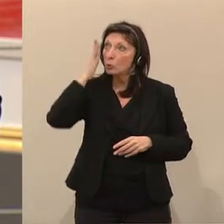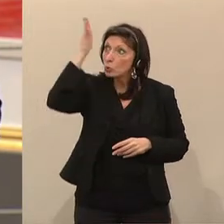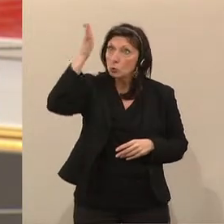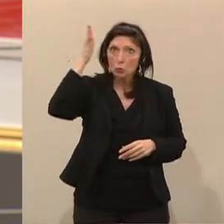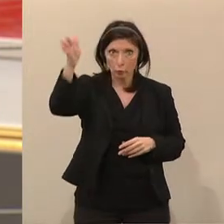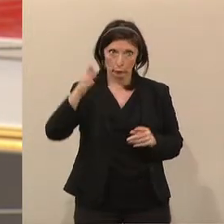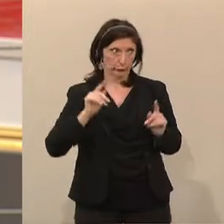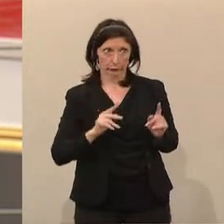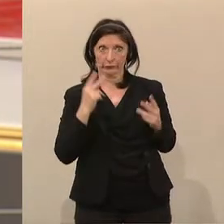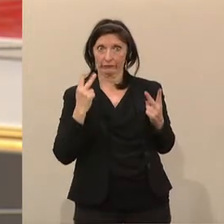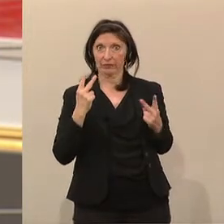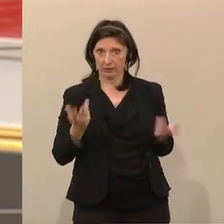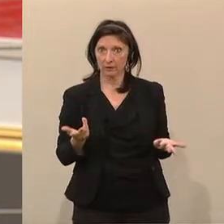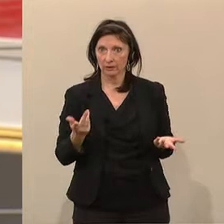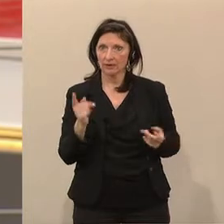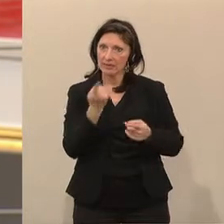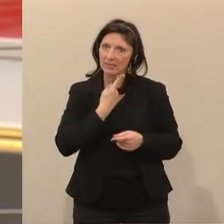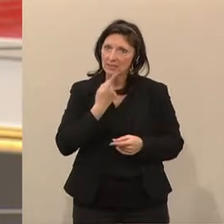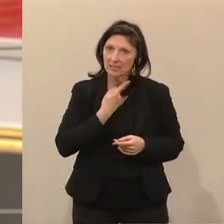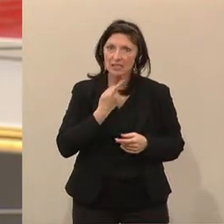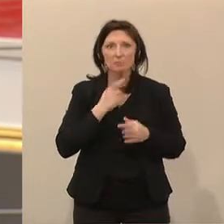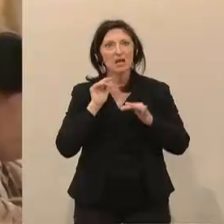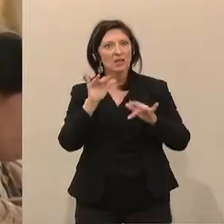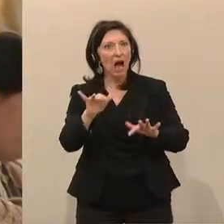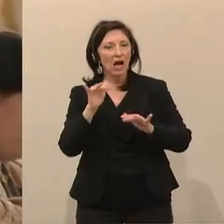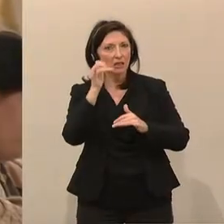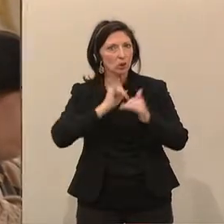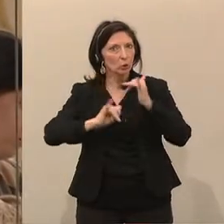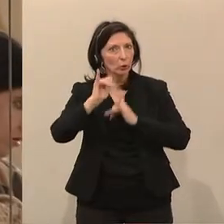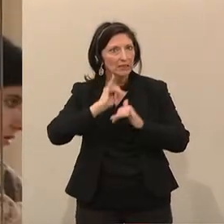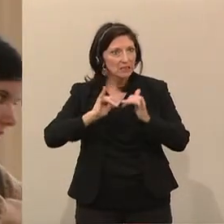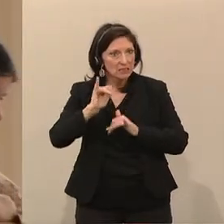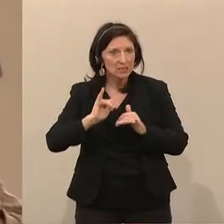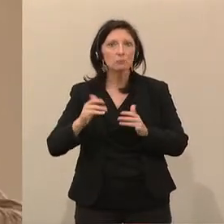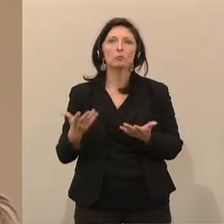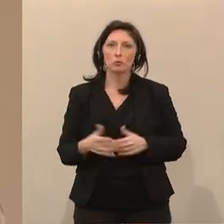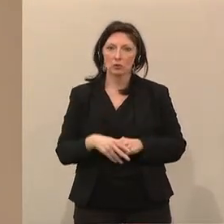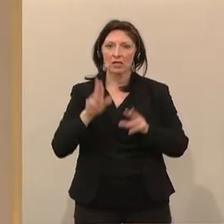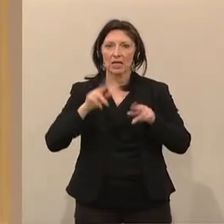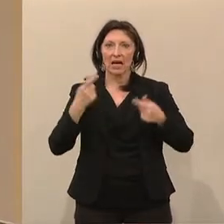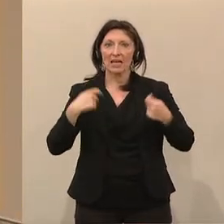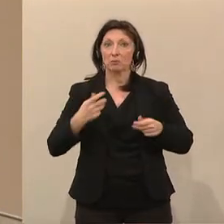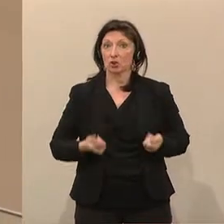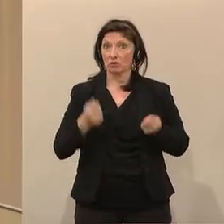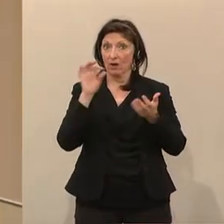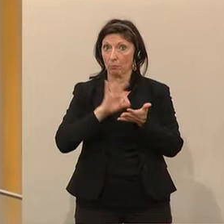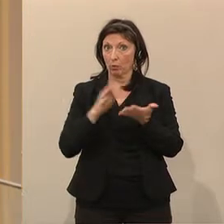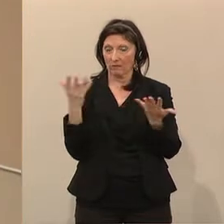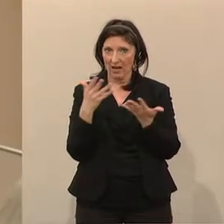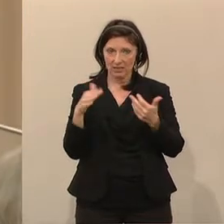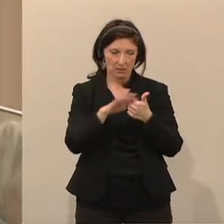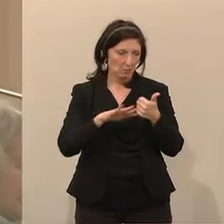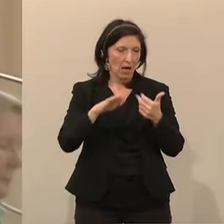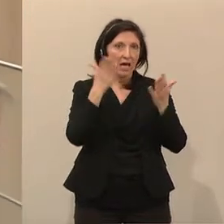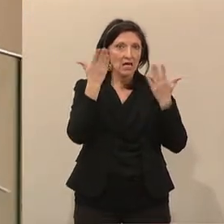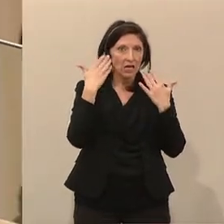Bundesministerin für Nachhaltigkeit und Tourismus liegen die großen Schwerpunkte der Ratspräsidentschaft in den Bereichen Umwelt, Klima